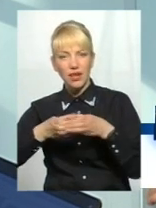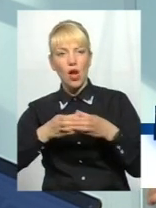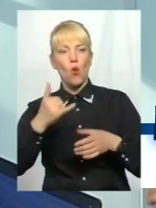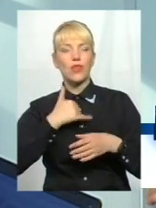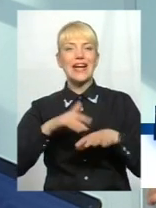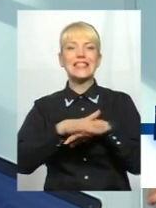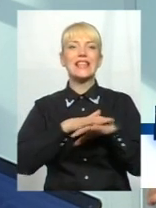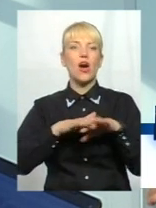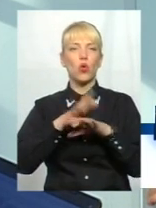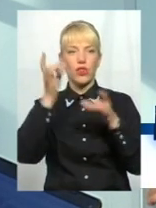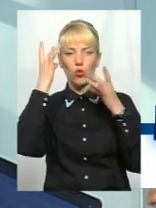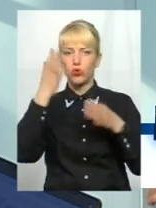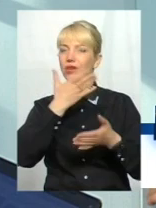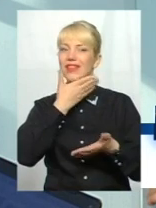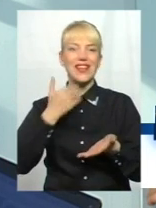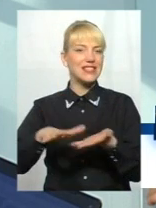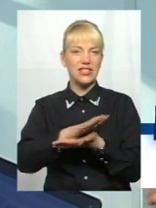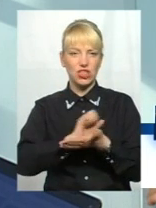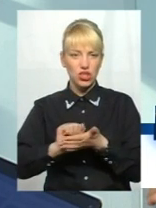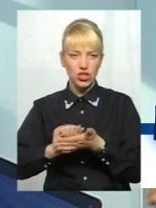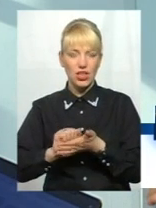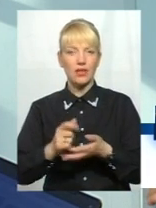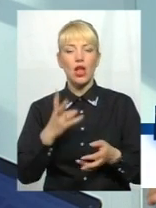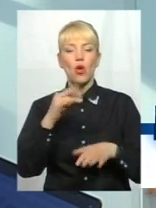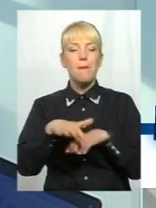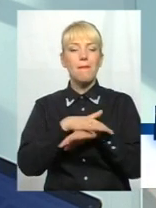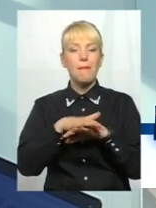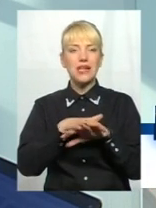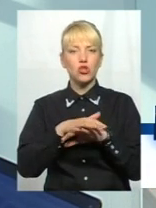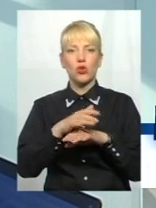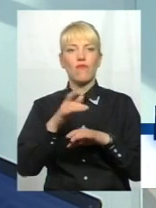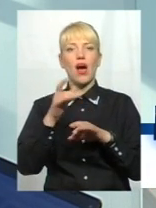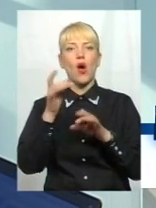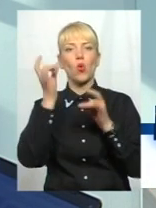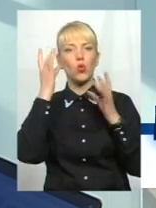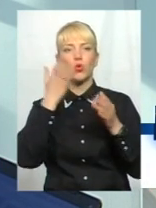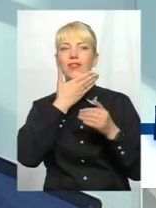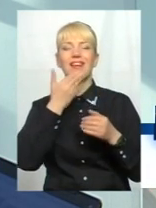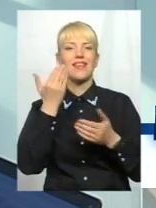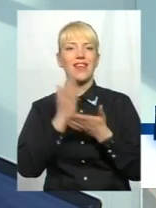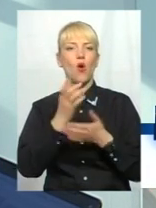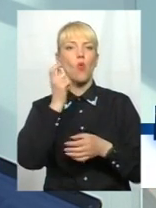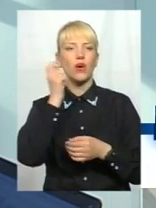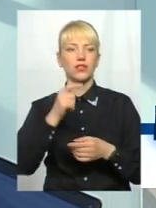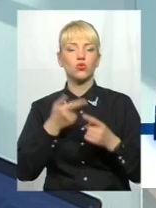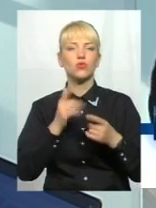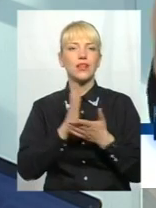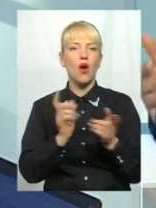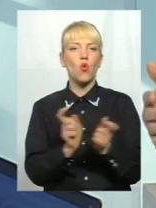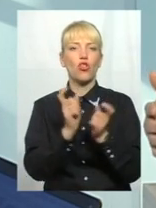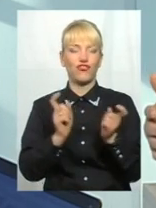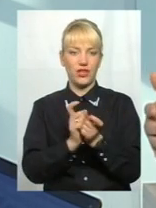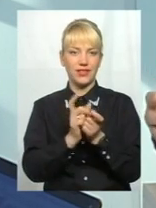культура незнищенна українська, на жаль, масова культура не стала українською, тут серйозний, як парадокс і серйозний конфлікт, який виникає, що